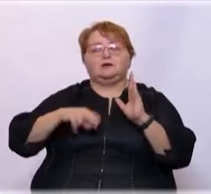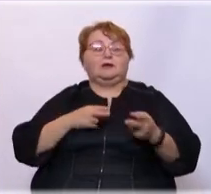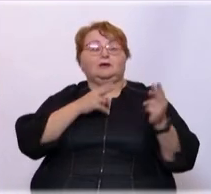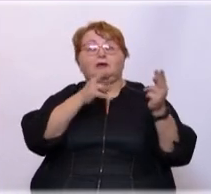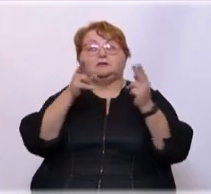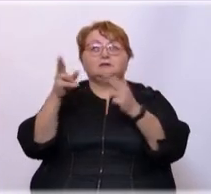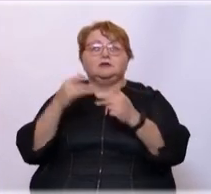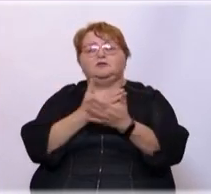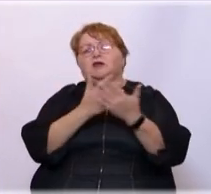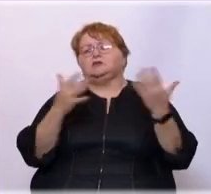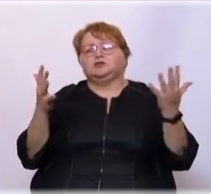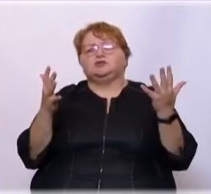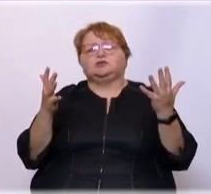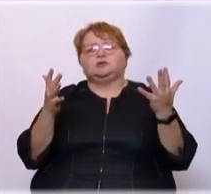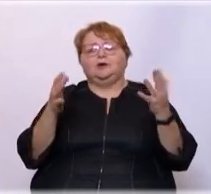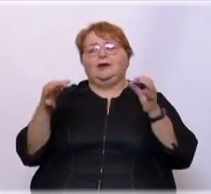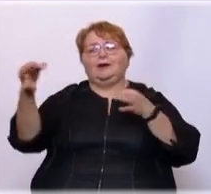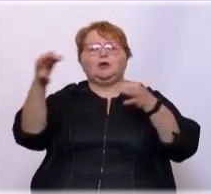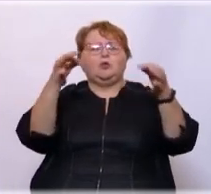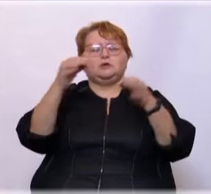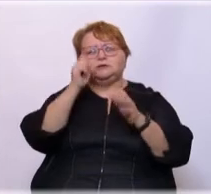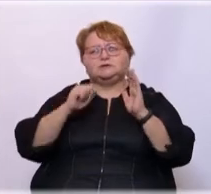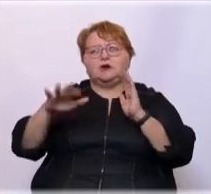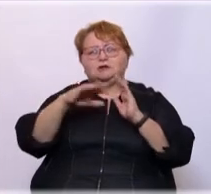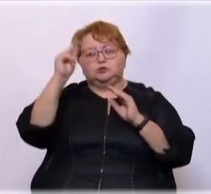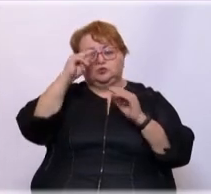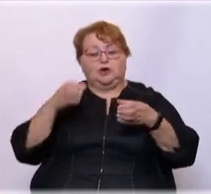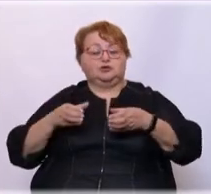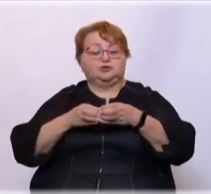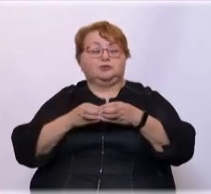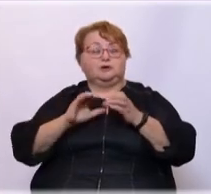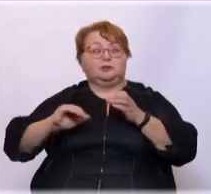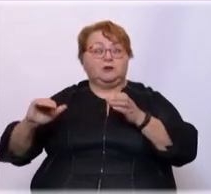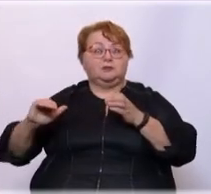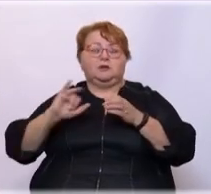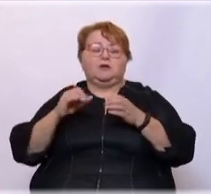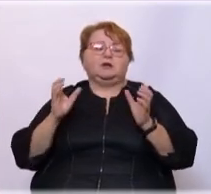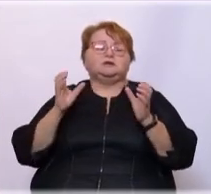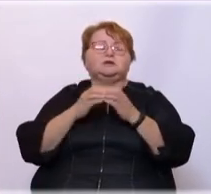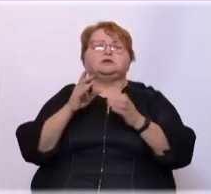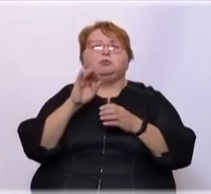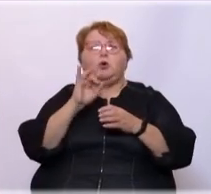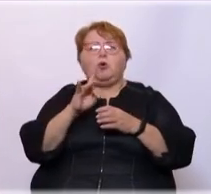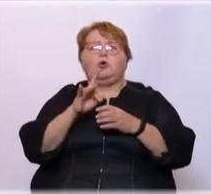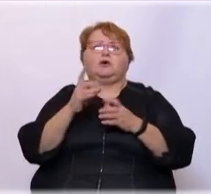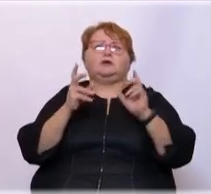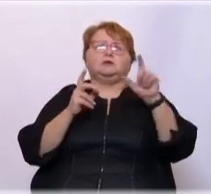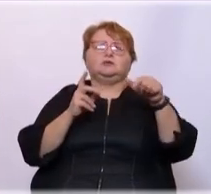в различные регионы страны с учащимися на сбор яблок, там,